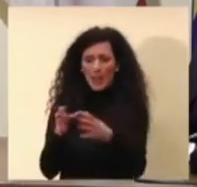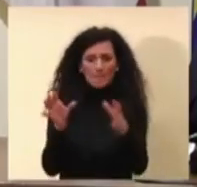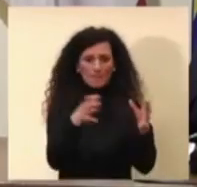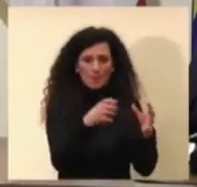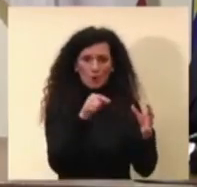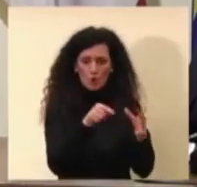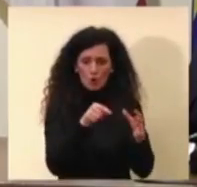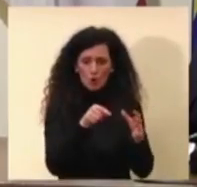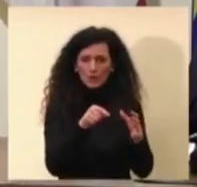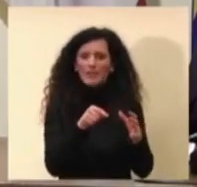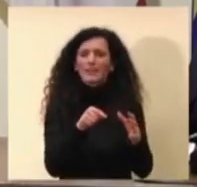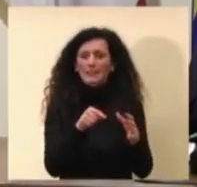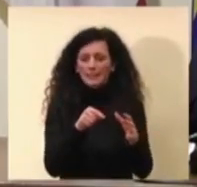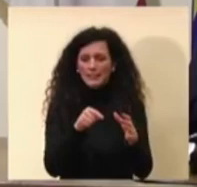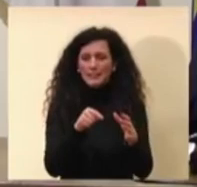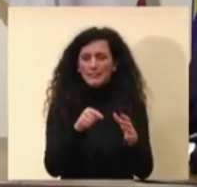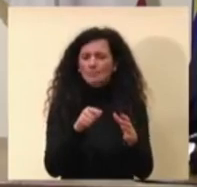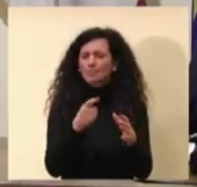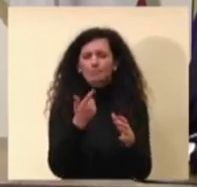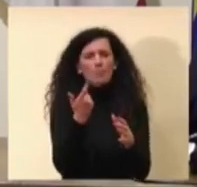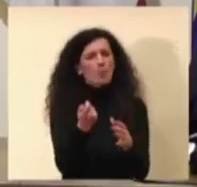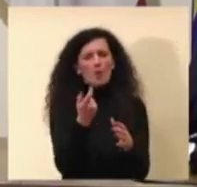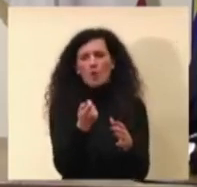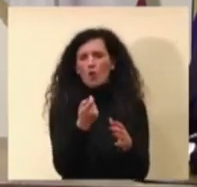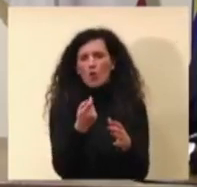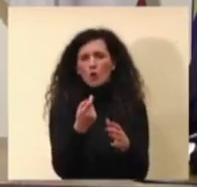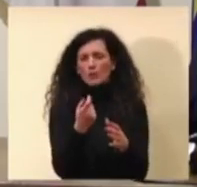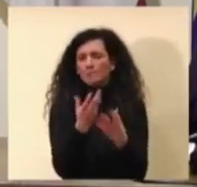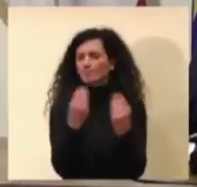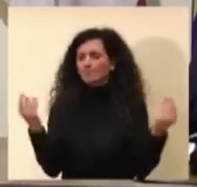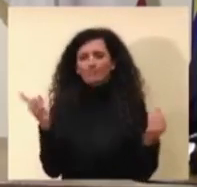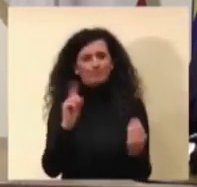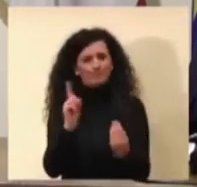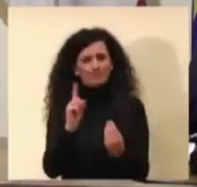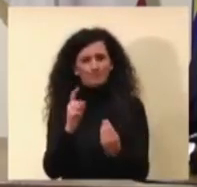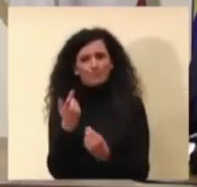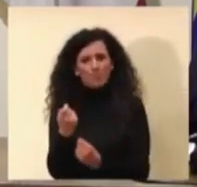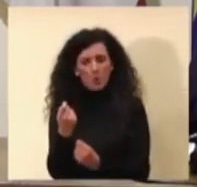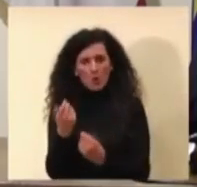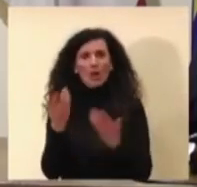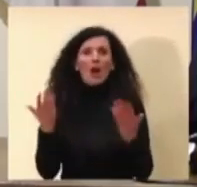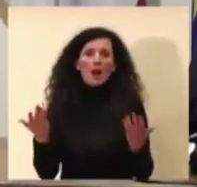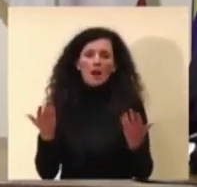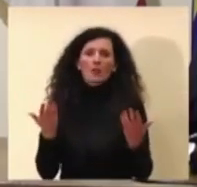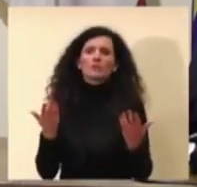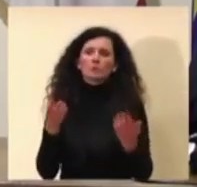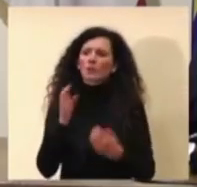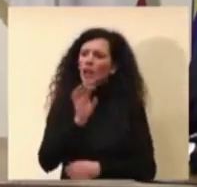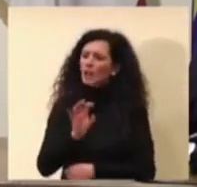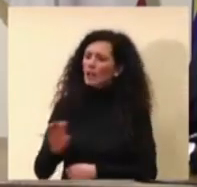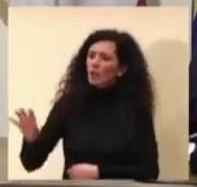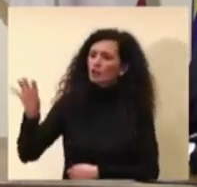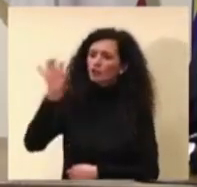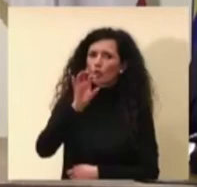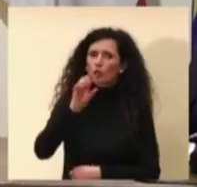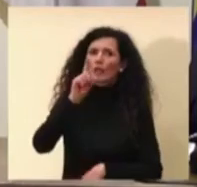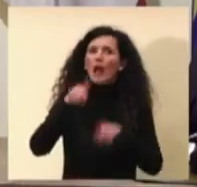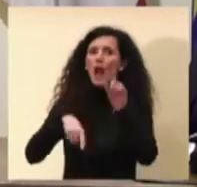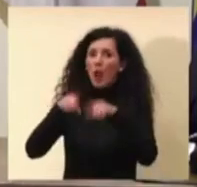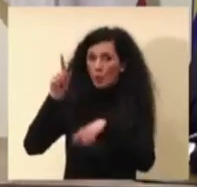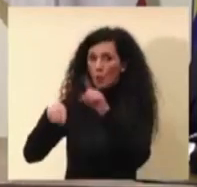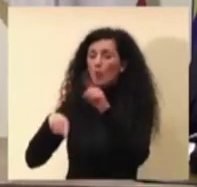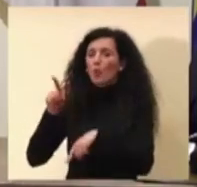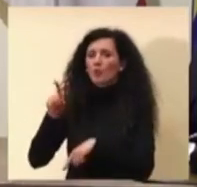sia molto ridotto e quindi per alcune regioni per esempio sono stati sequenziati